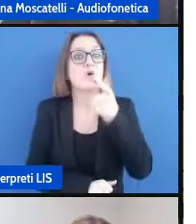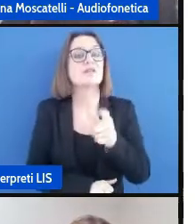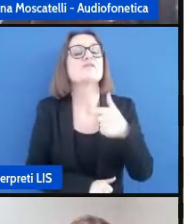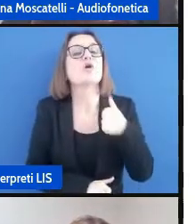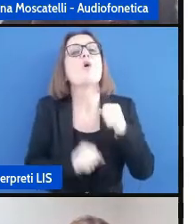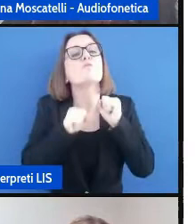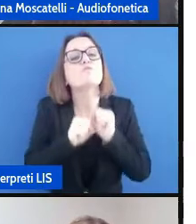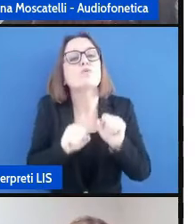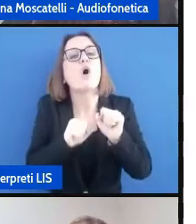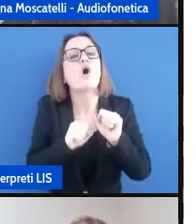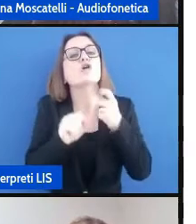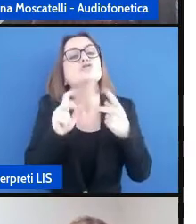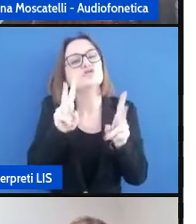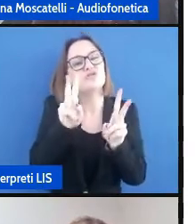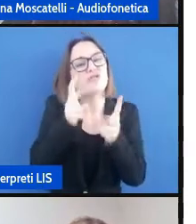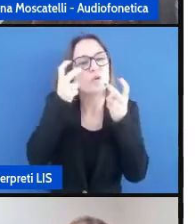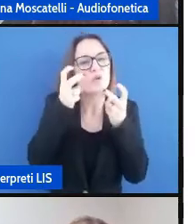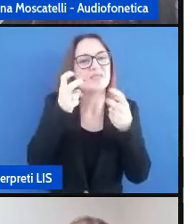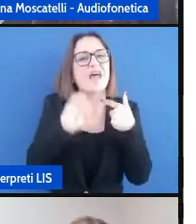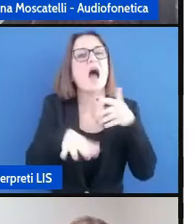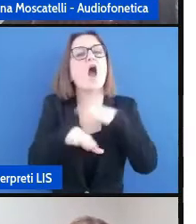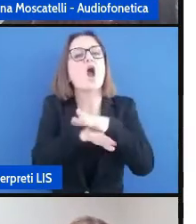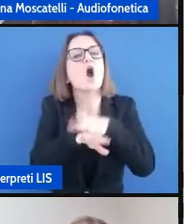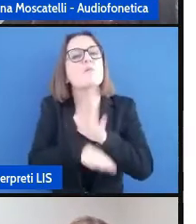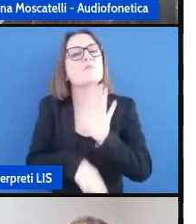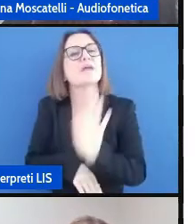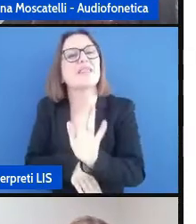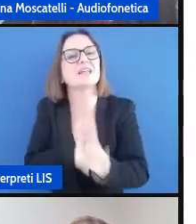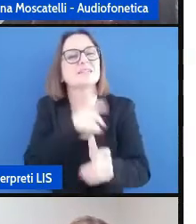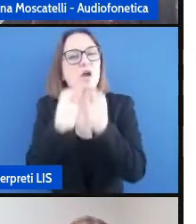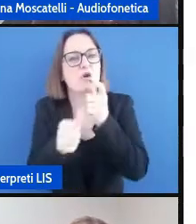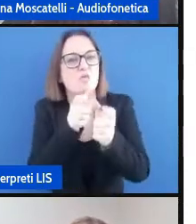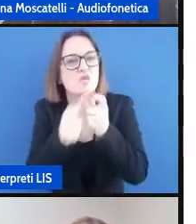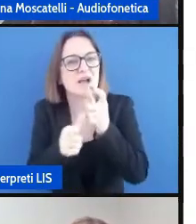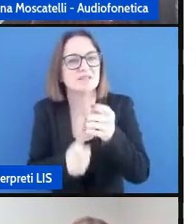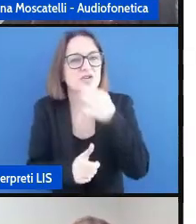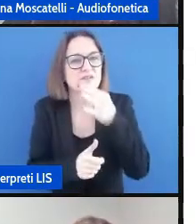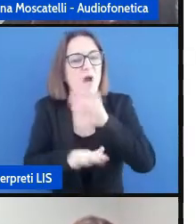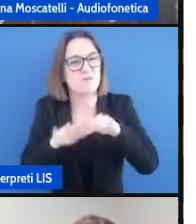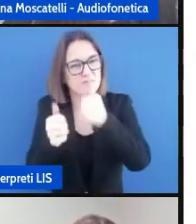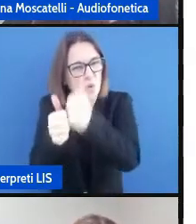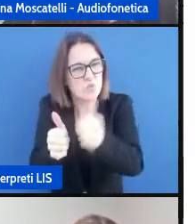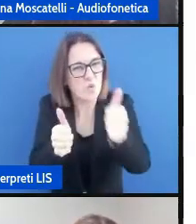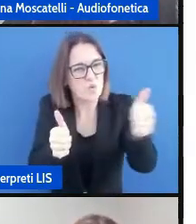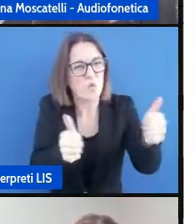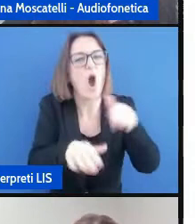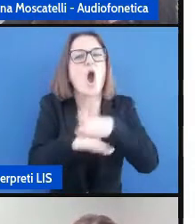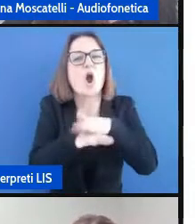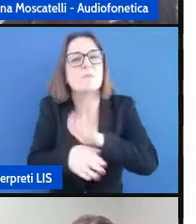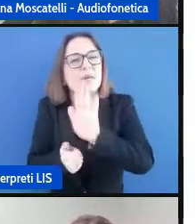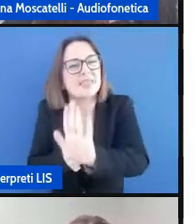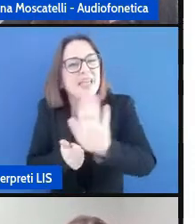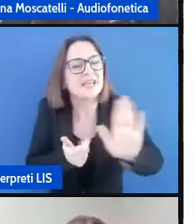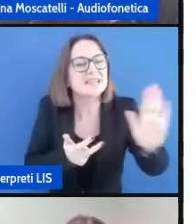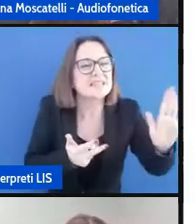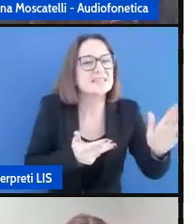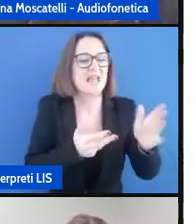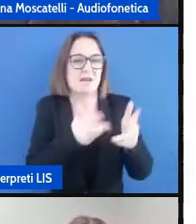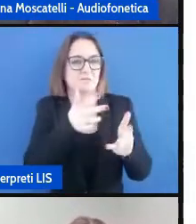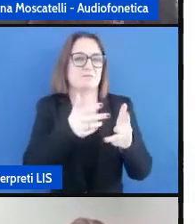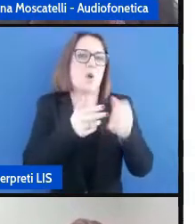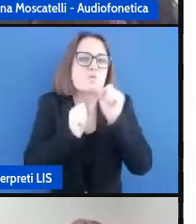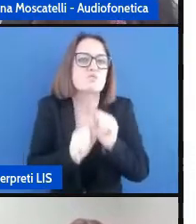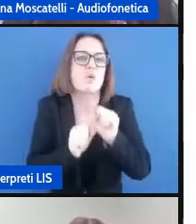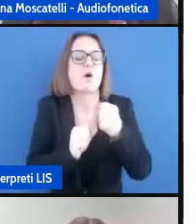sfruttare appieno le competenze comunicative di ogni singolo bambino in questo caso sto pensando a un bambino